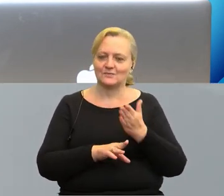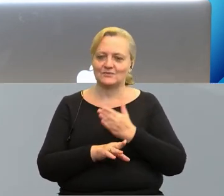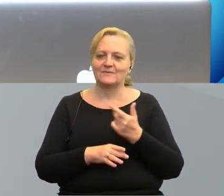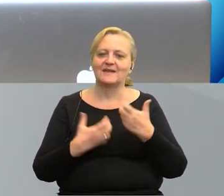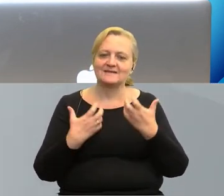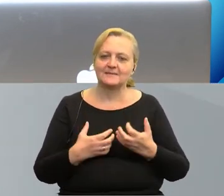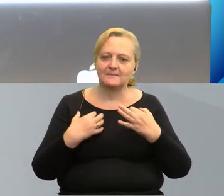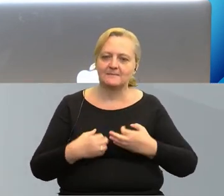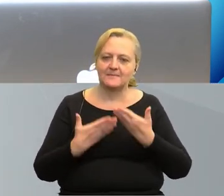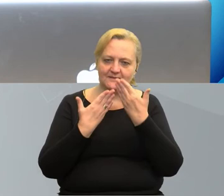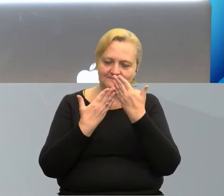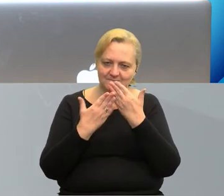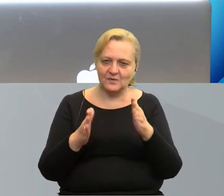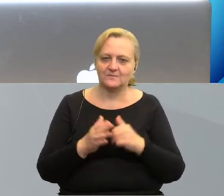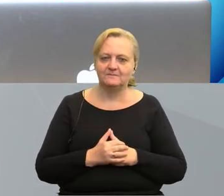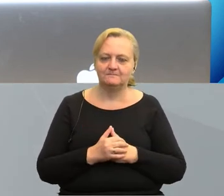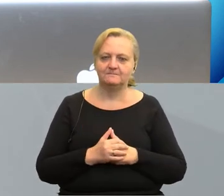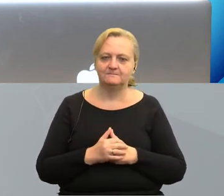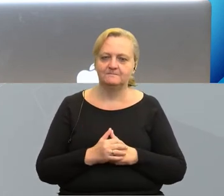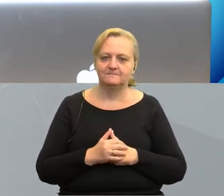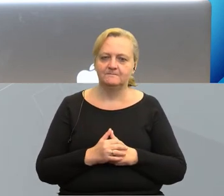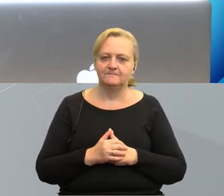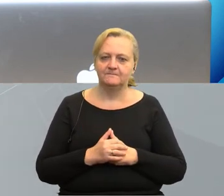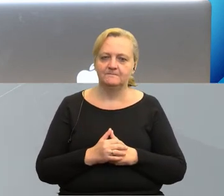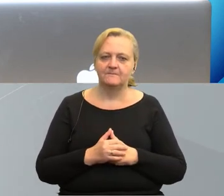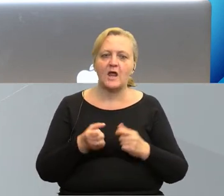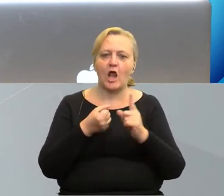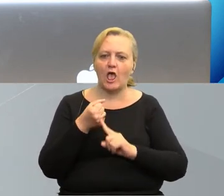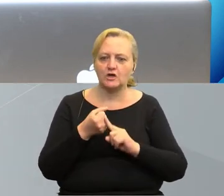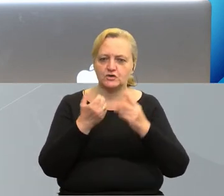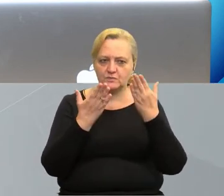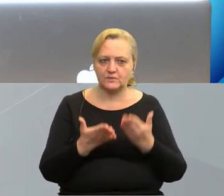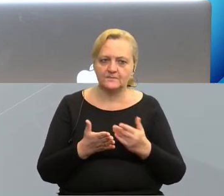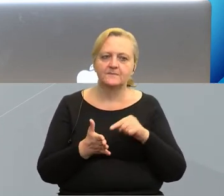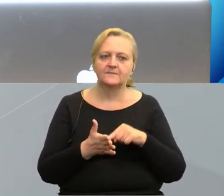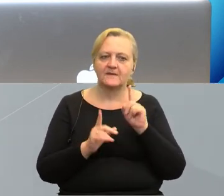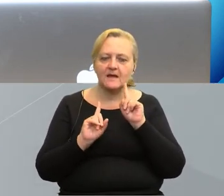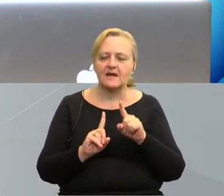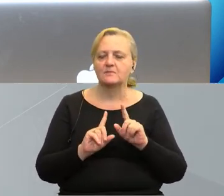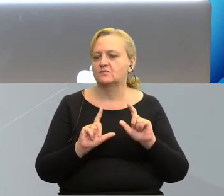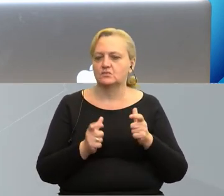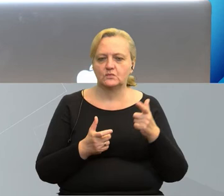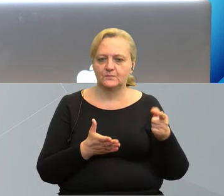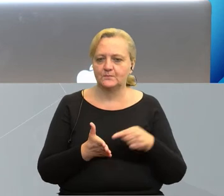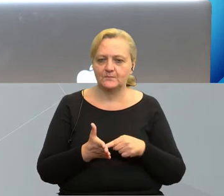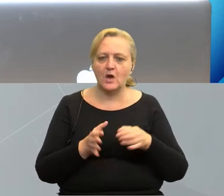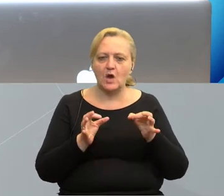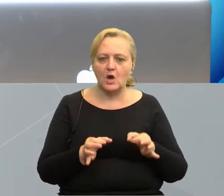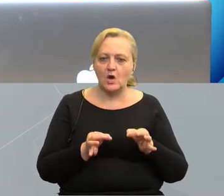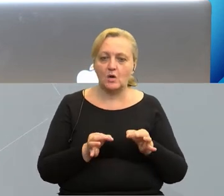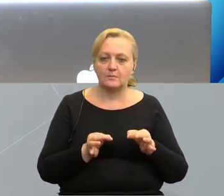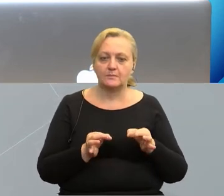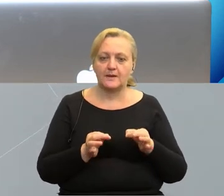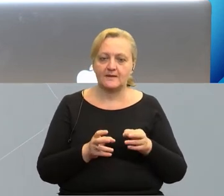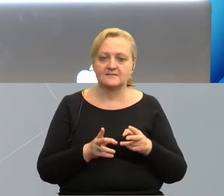jeszcze chcielibyśmy Państwu pokazać w liczbach, co tak naprawdę w obecnym